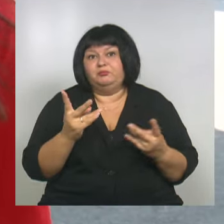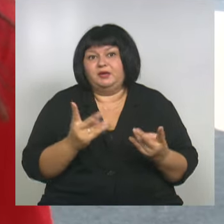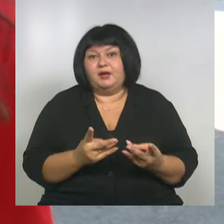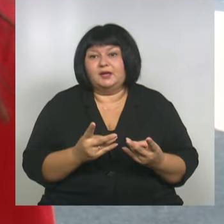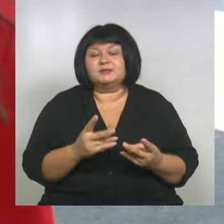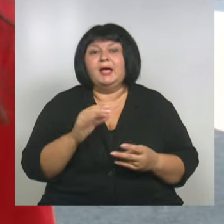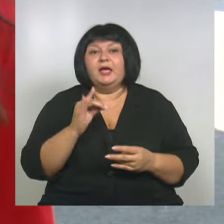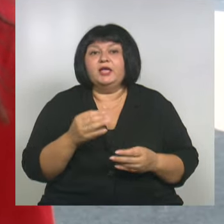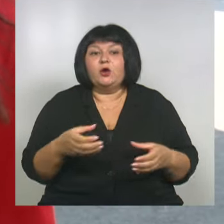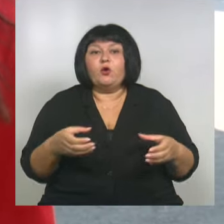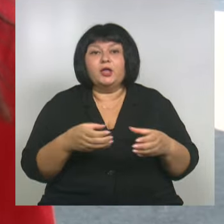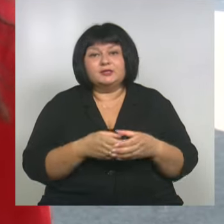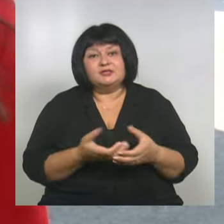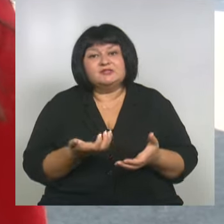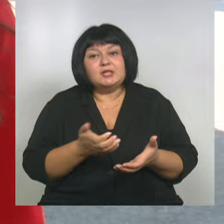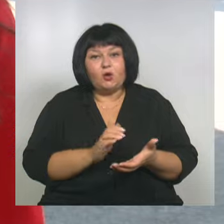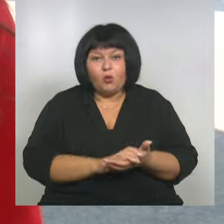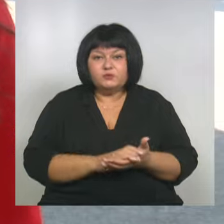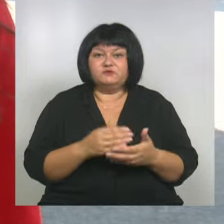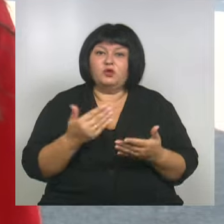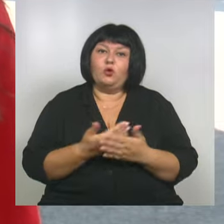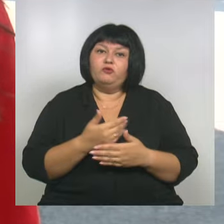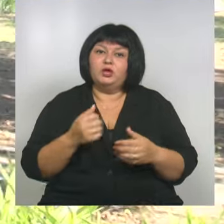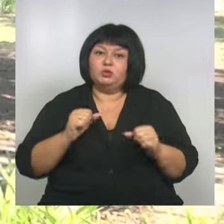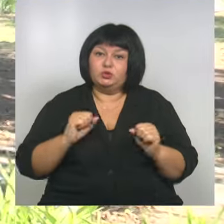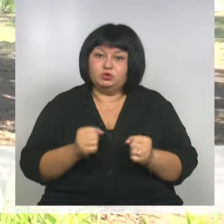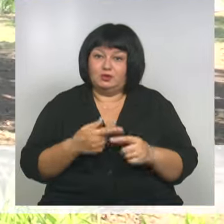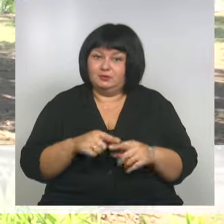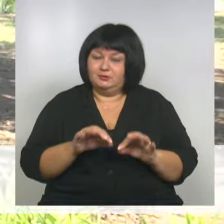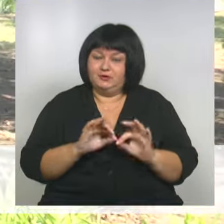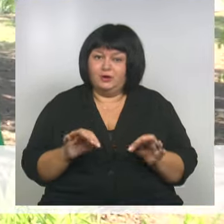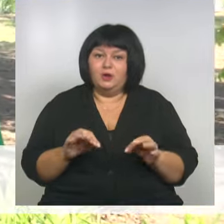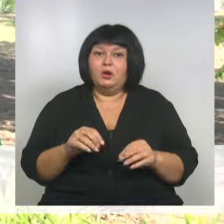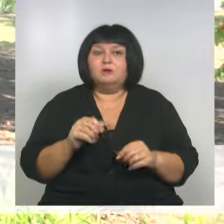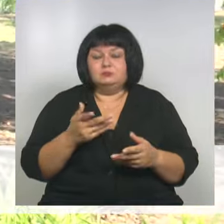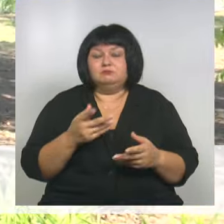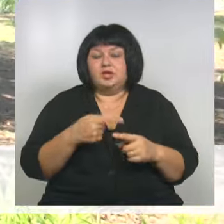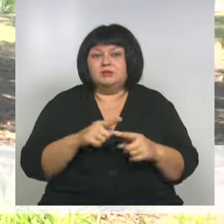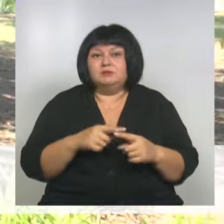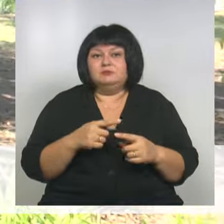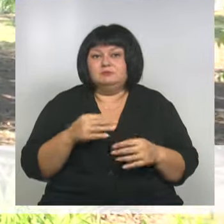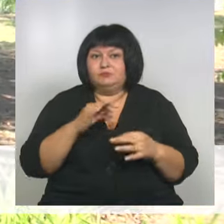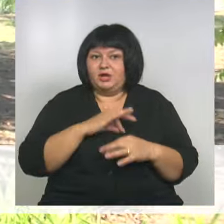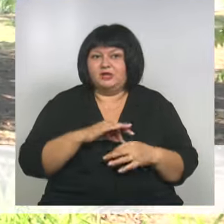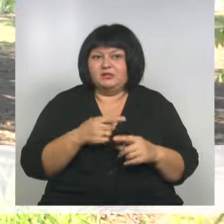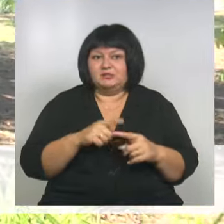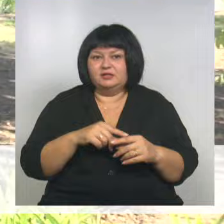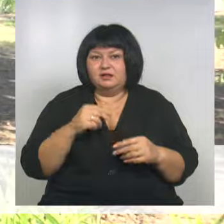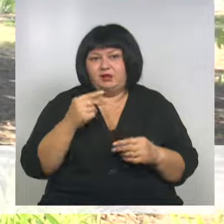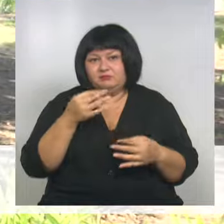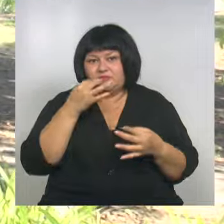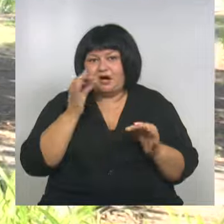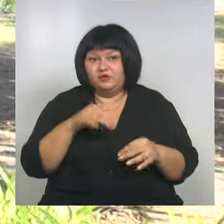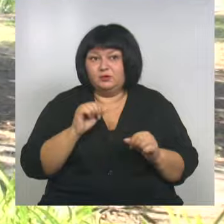И, собственно, коллектив, знакомства, новые друзья тоже очень хорошо. Наверняка нам пригодятся эти навыки в будущем, и мы сможем где-то